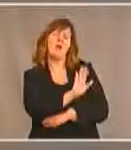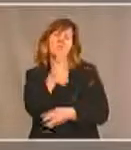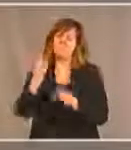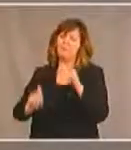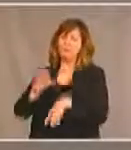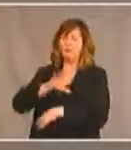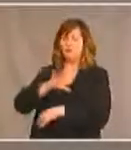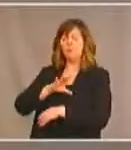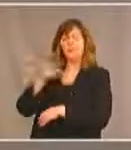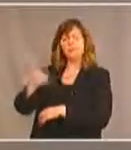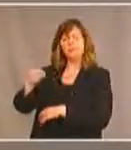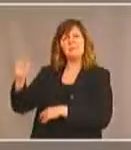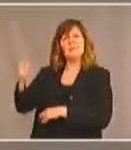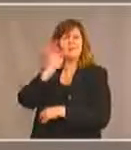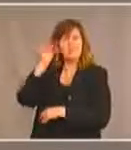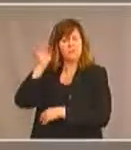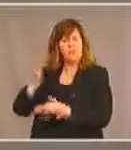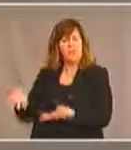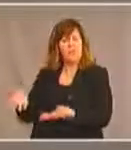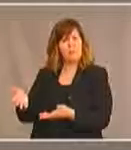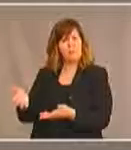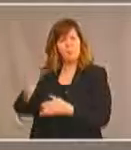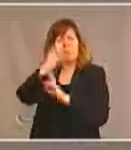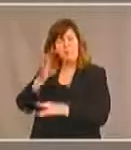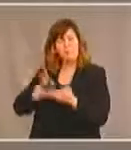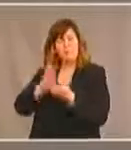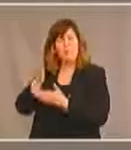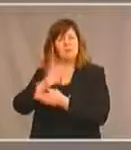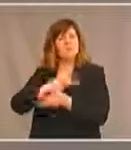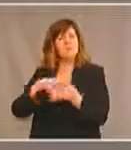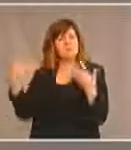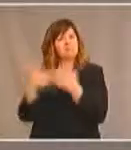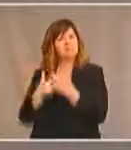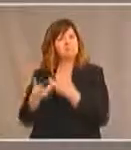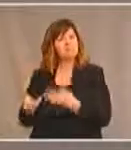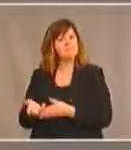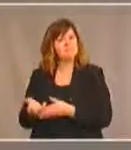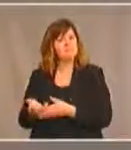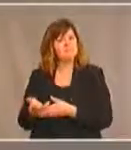handicaps, nous comblerons déjà un besoin. en prenant également le modèle